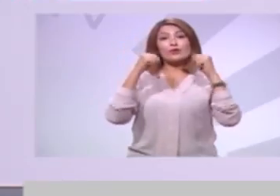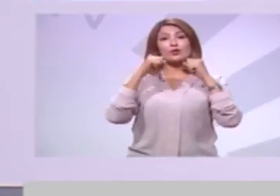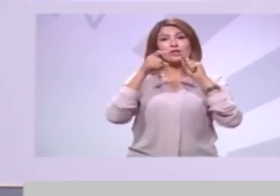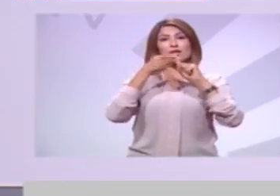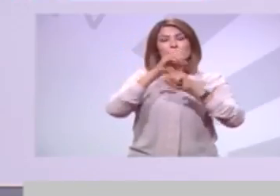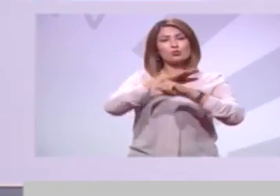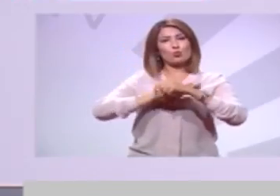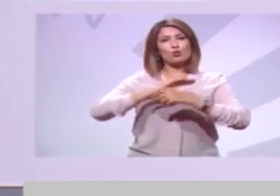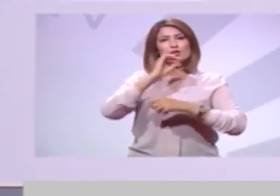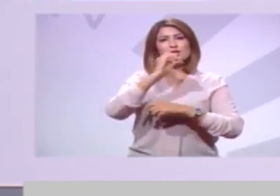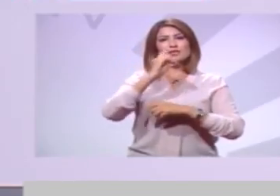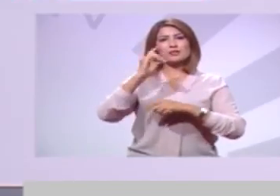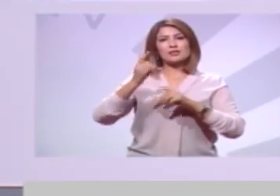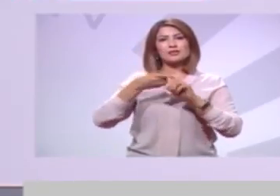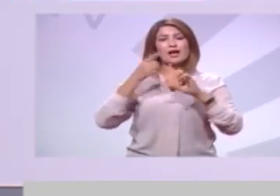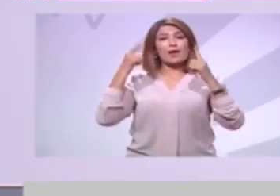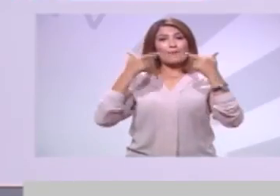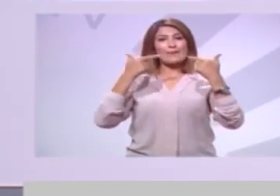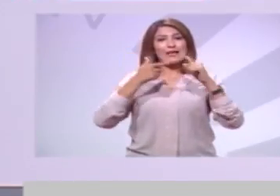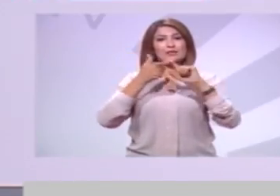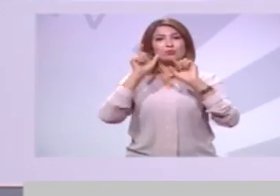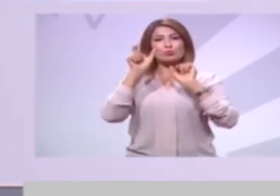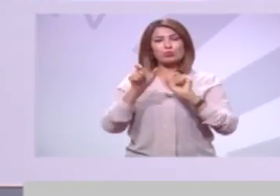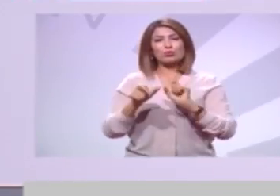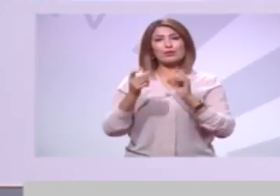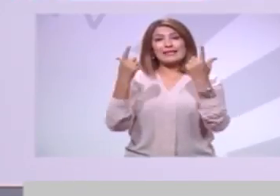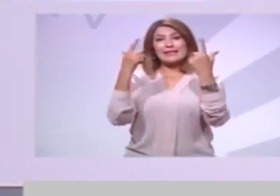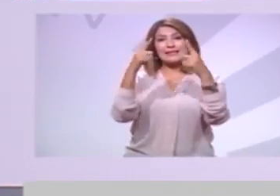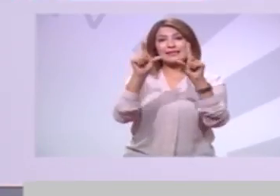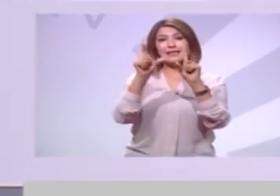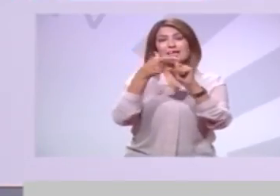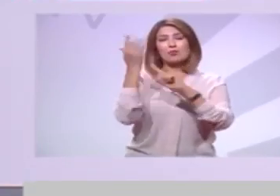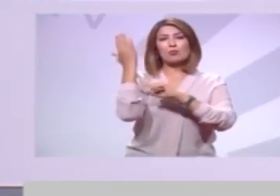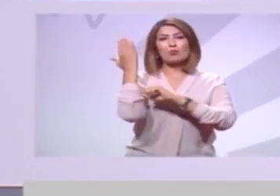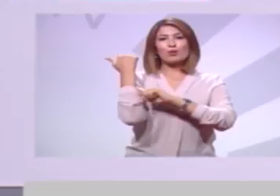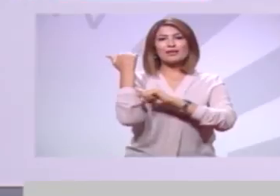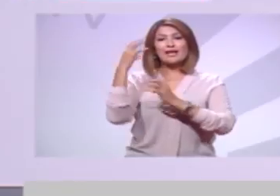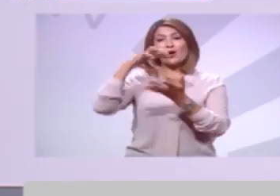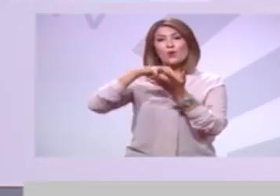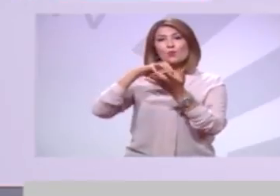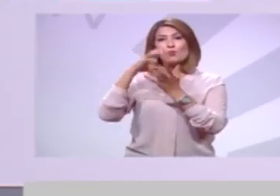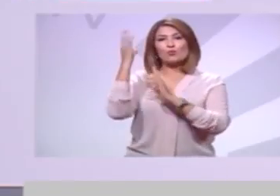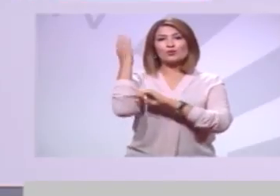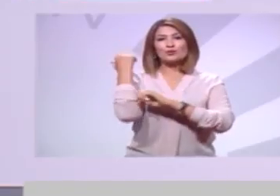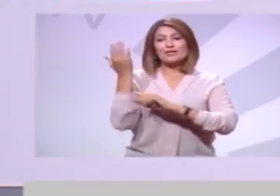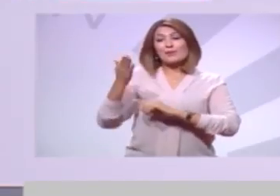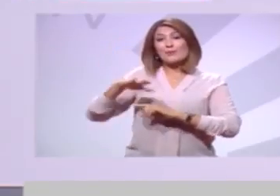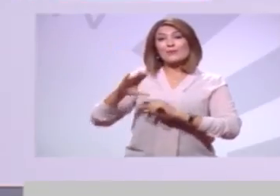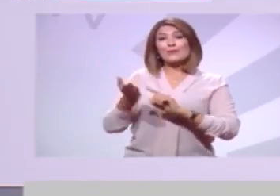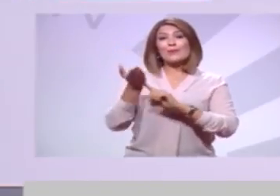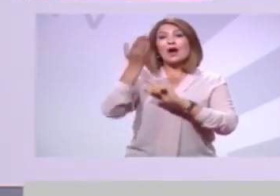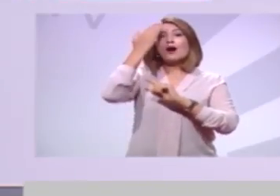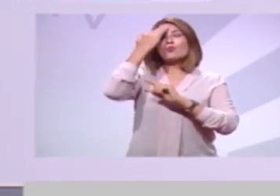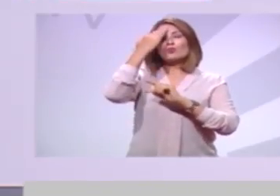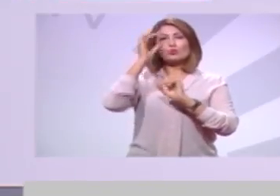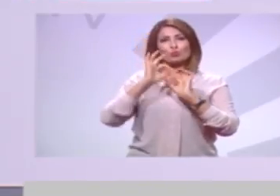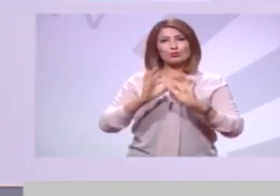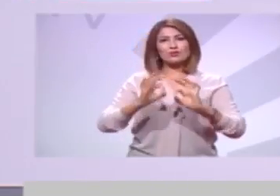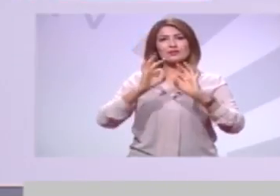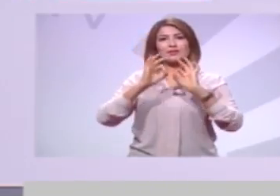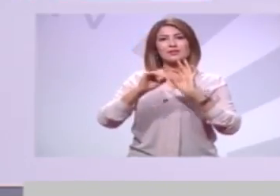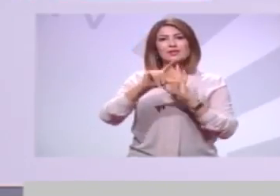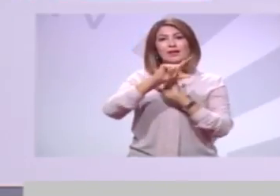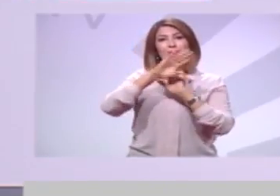من معارك التحرير إلى ملحمة الكامور والشهيد أنور السكرافي برنامجنا